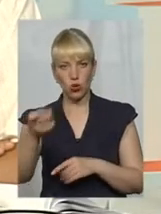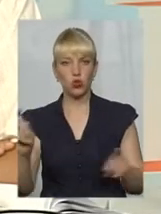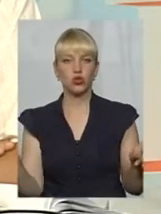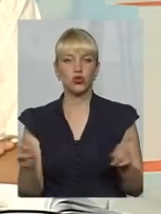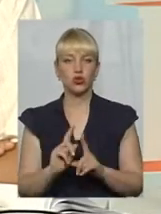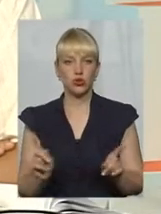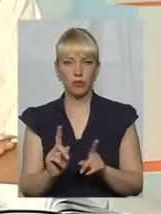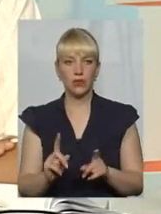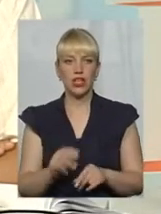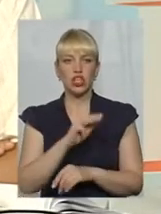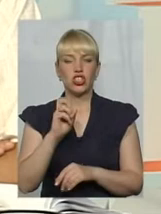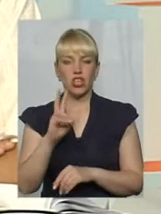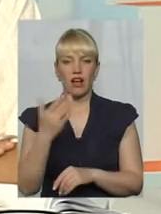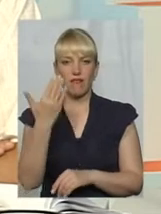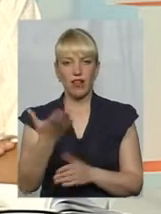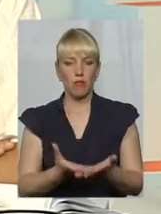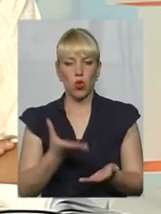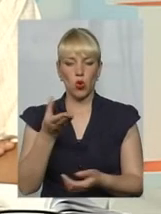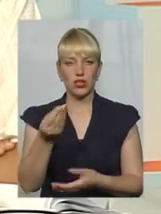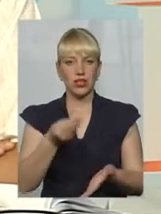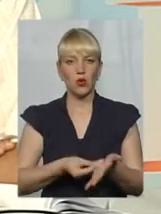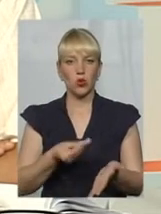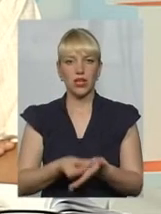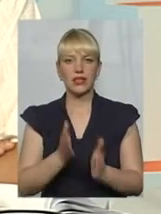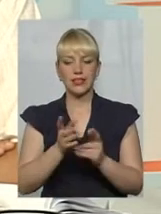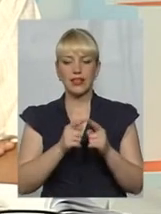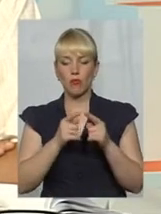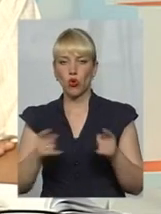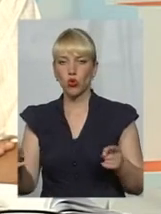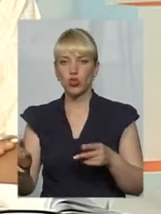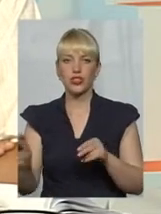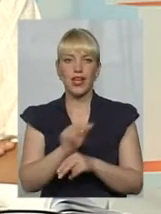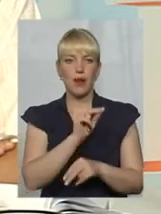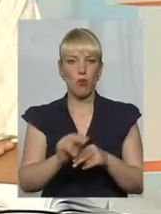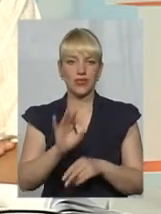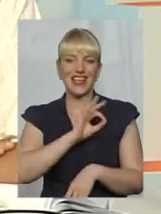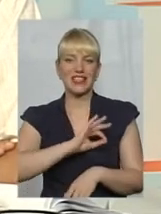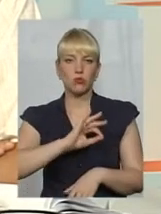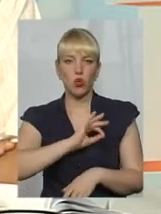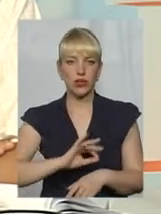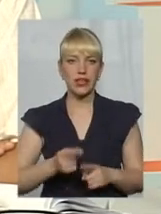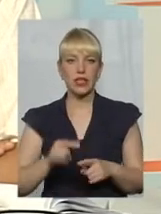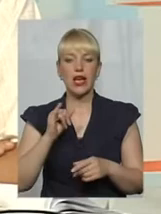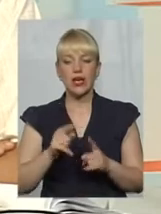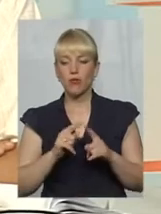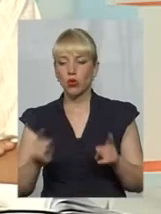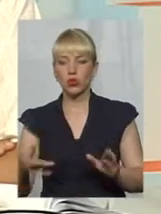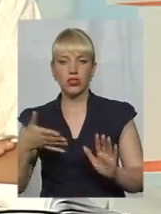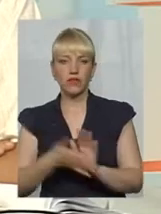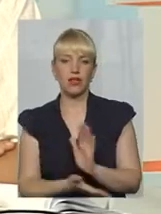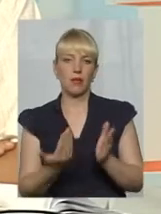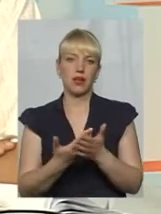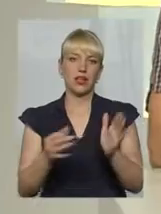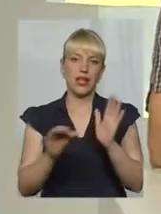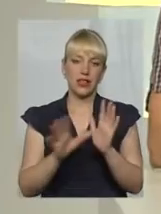в ЖЕК ви платите у тарифі тільки поточний ремонт, експлуатацію і поточні витрати. Тобто електроенергія,